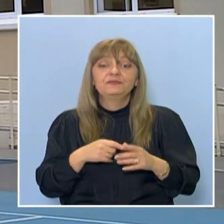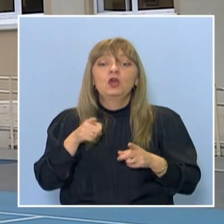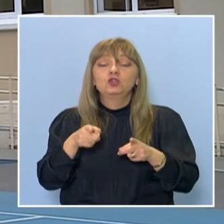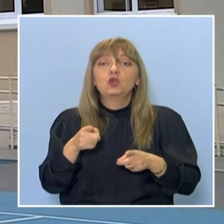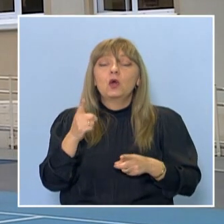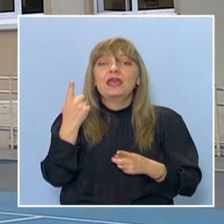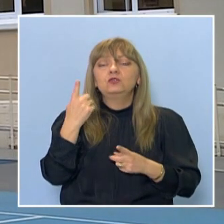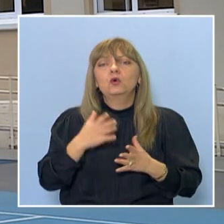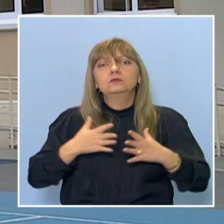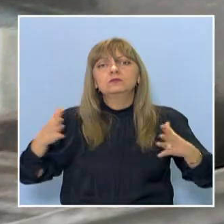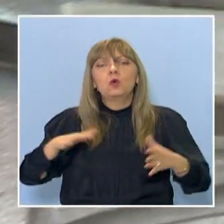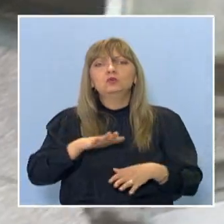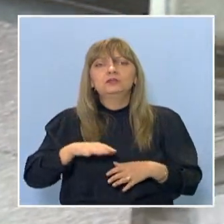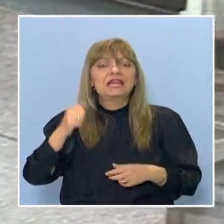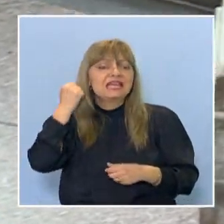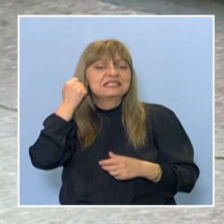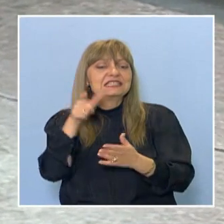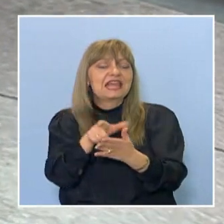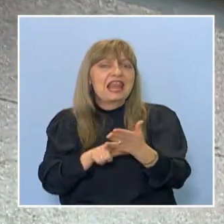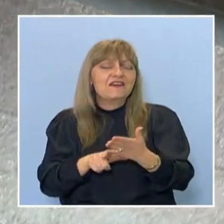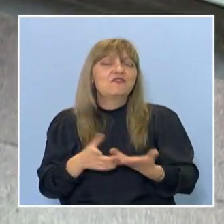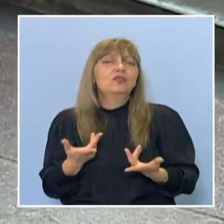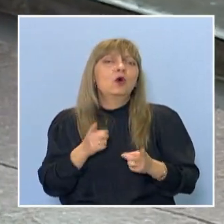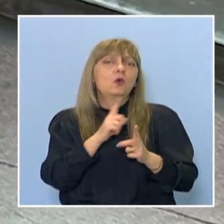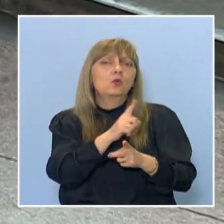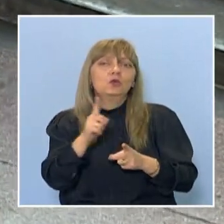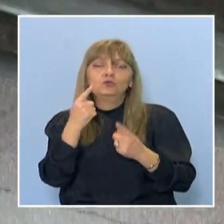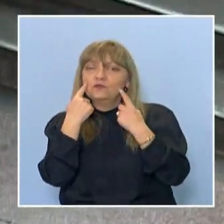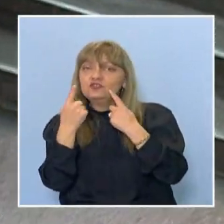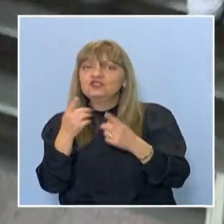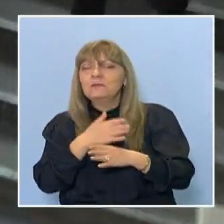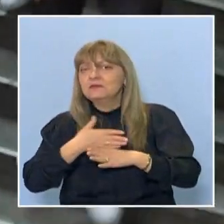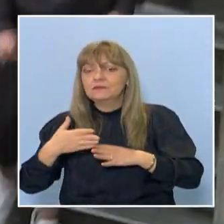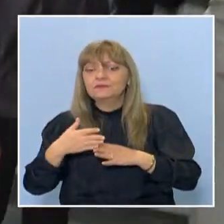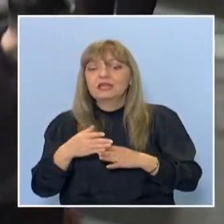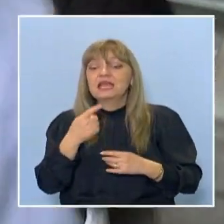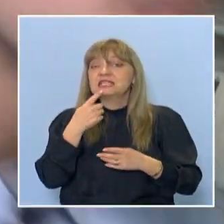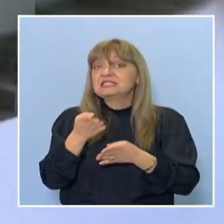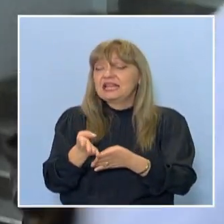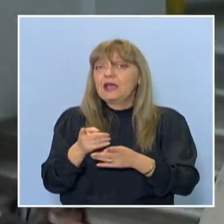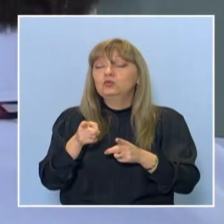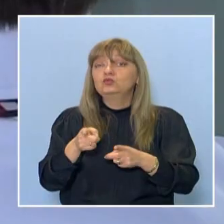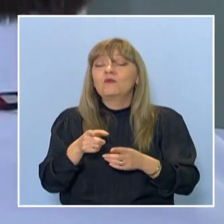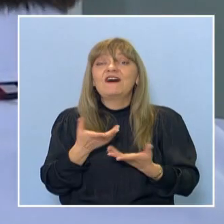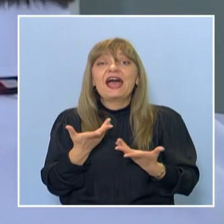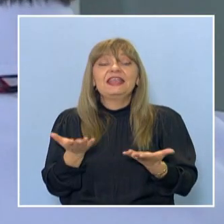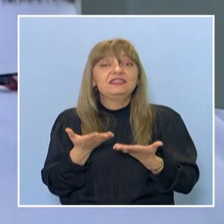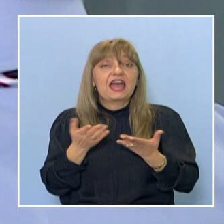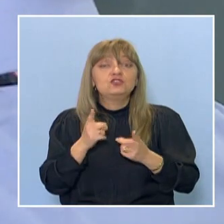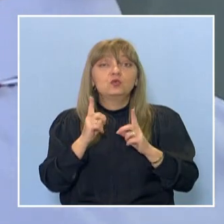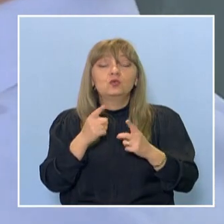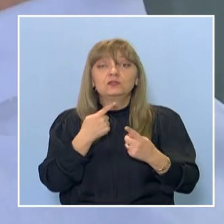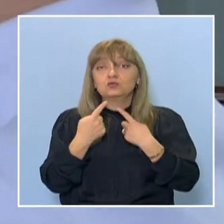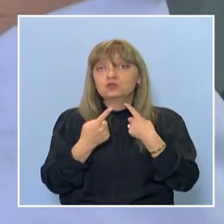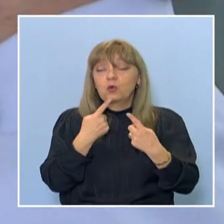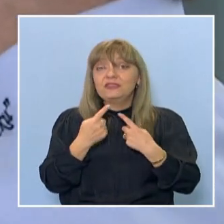е едно от многото деца с телефон в ръка, които виждаме навсякъде. За Дилян обаче е телефонната средство, с което той споделя впечатленията си от това, което